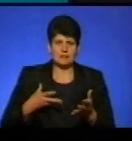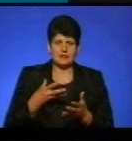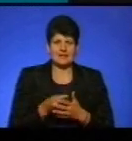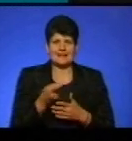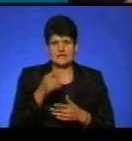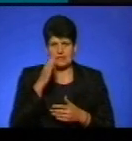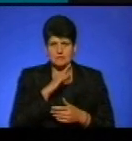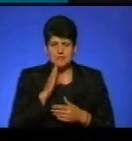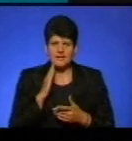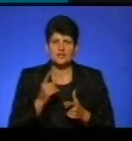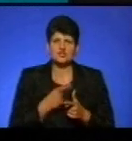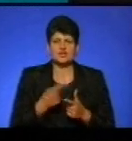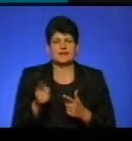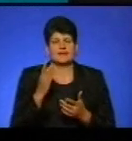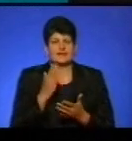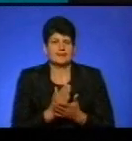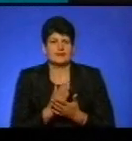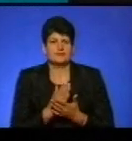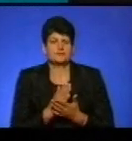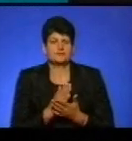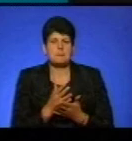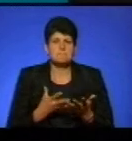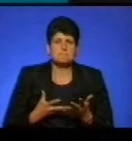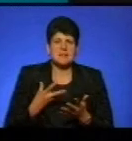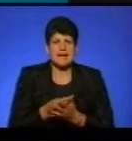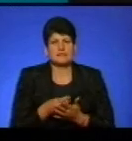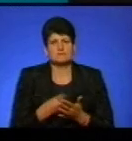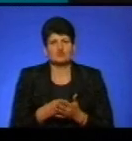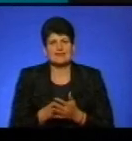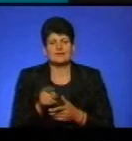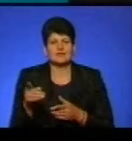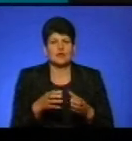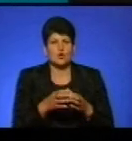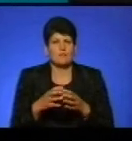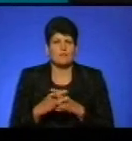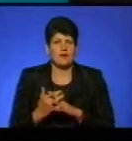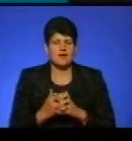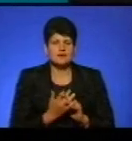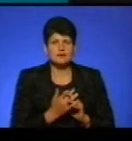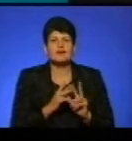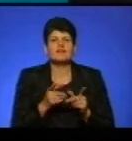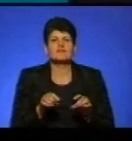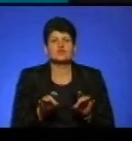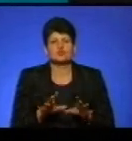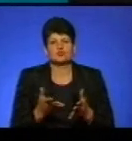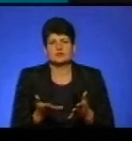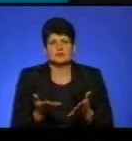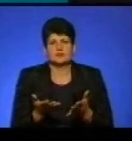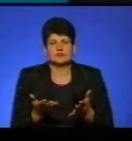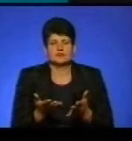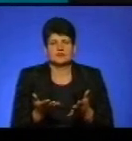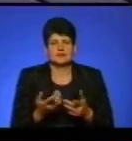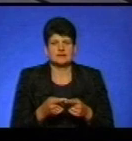батьки, чи є плата з бюджетів тих громад, чи населених пунктів, як ви з ними вирішуєте такі